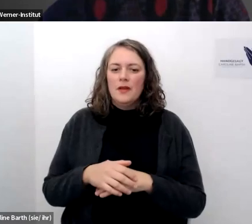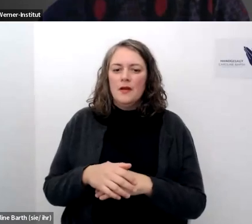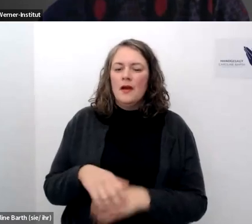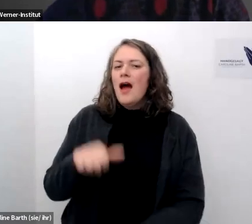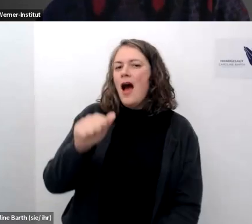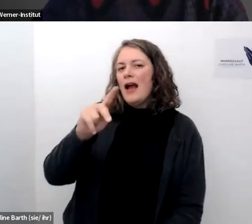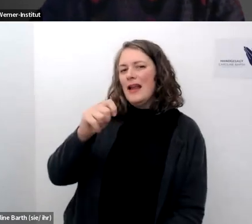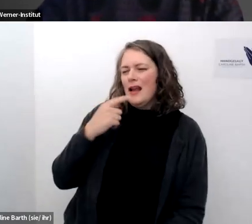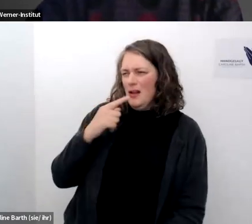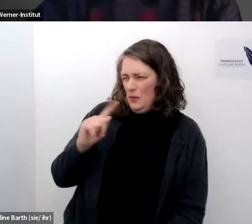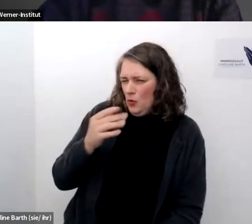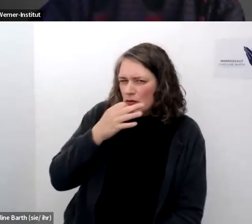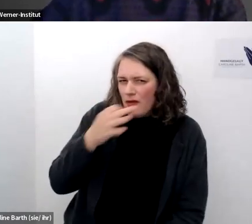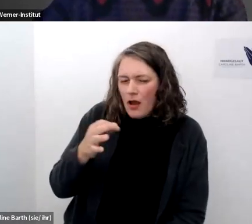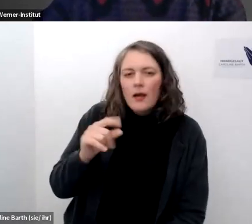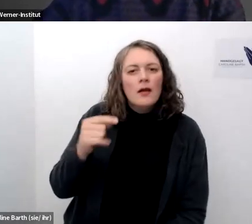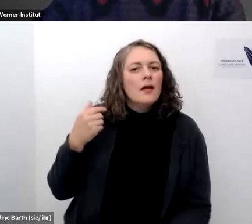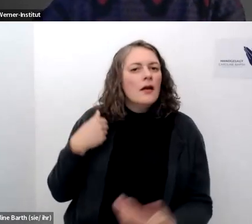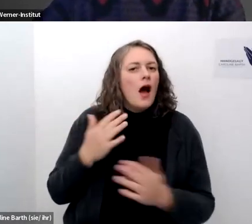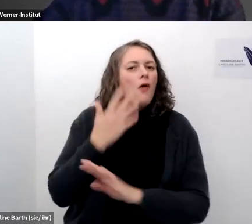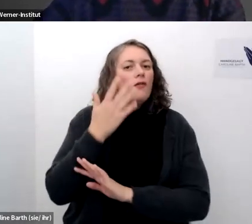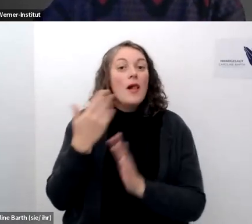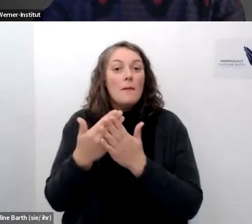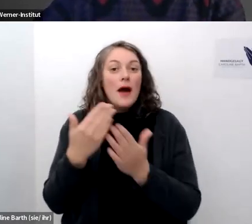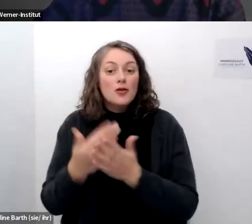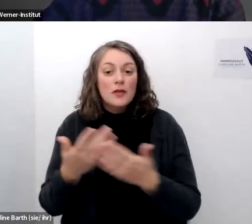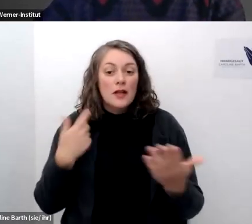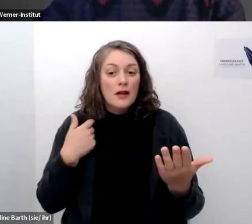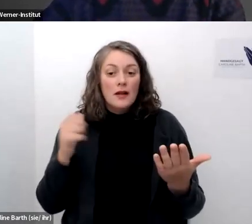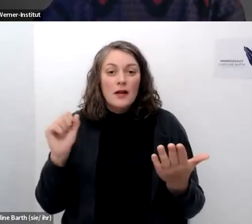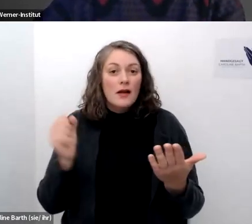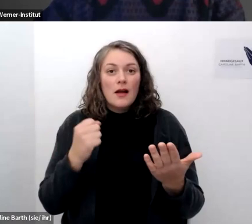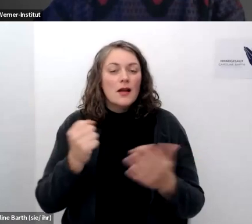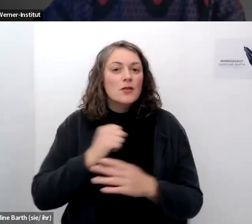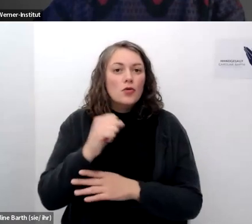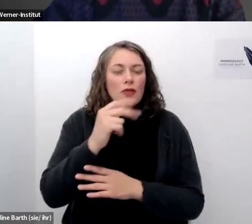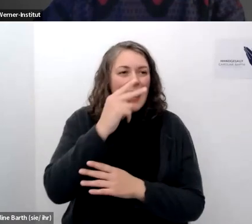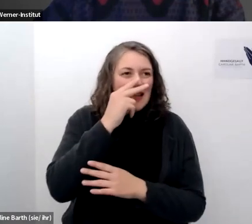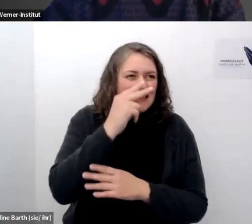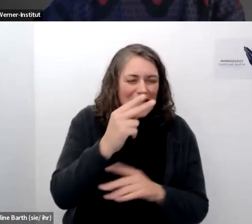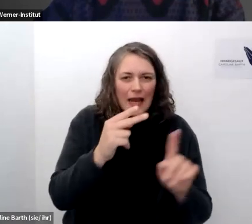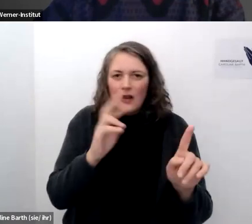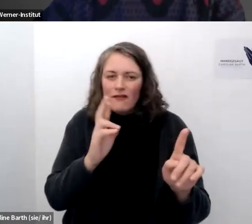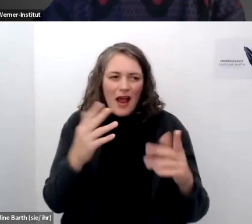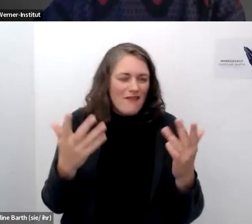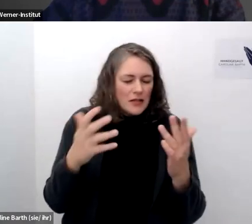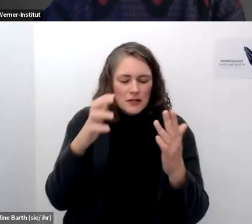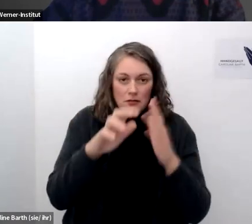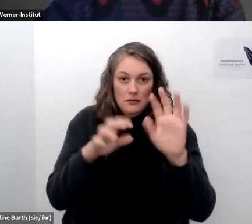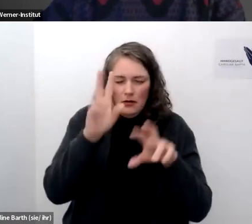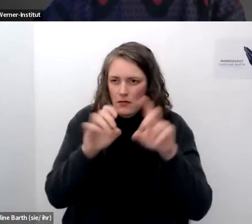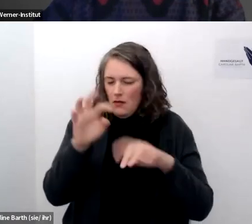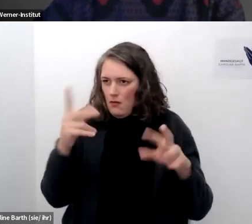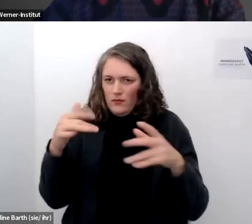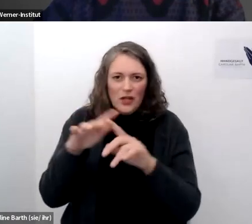stellen also was mir aufgefallen ist bei den beispielen also ich kann zum beispiel überhaupt nicht so schnell sehen von wem da was gepostet wird und aus welchen